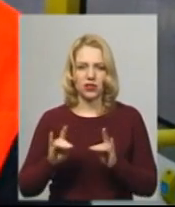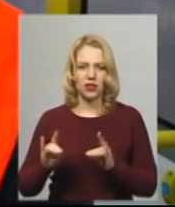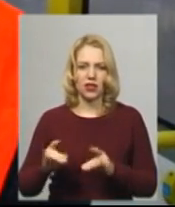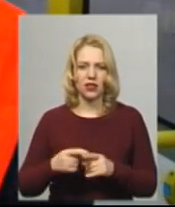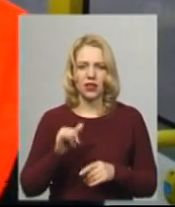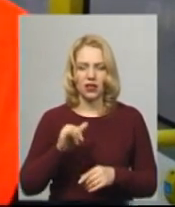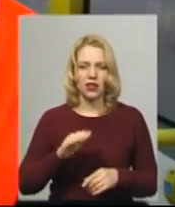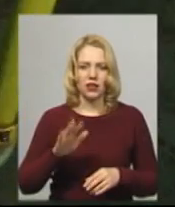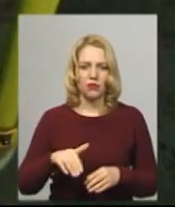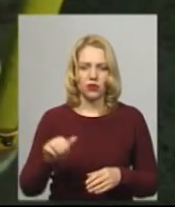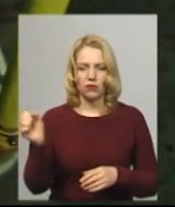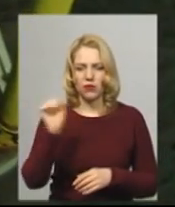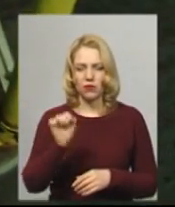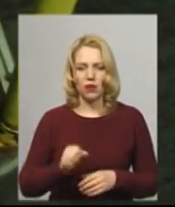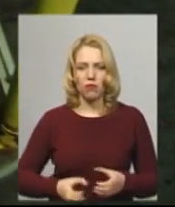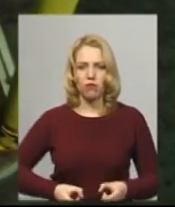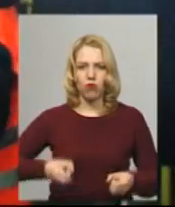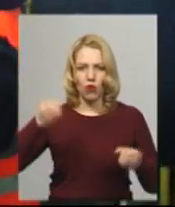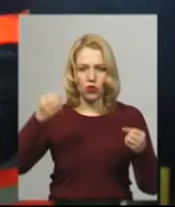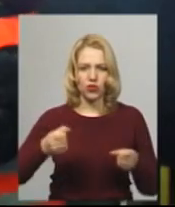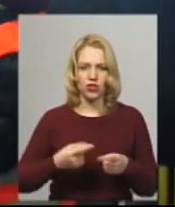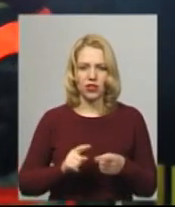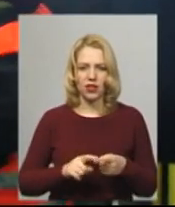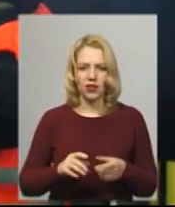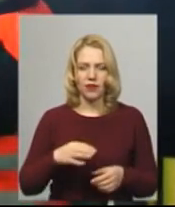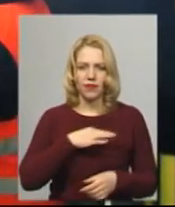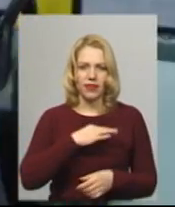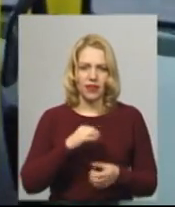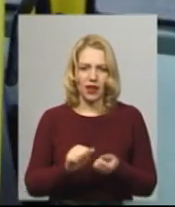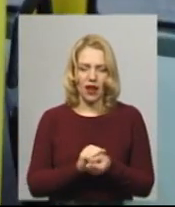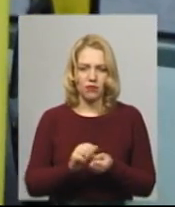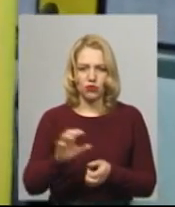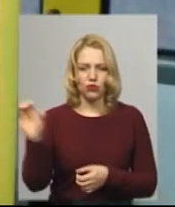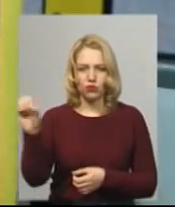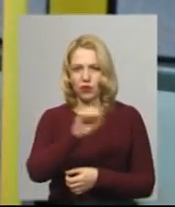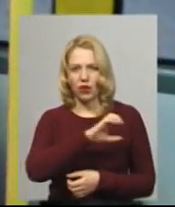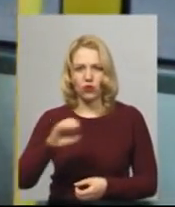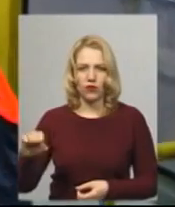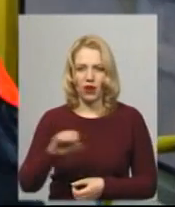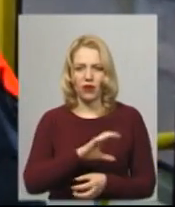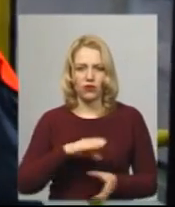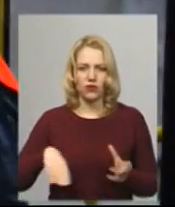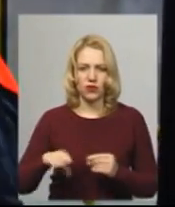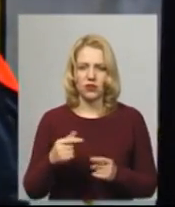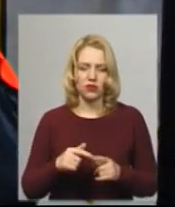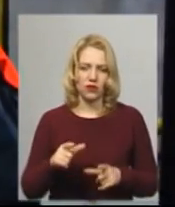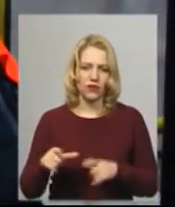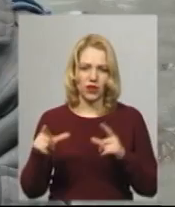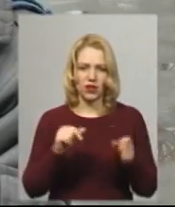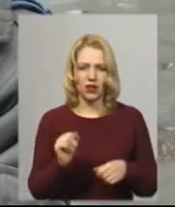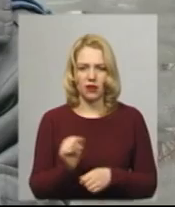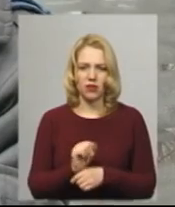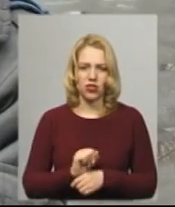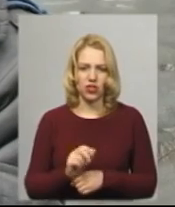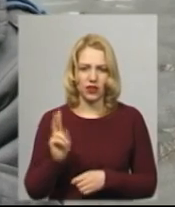поручні протірки. Наляли на трапочку і протірли поручні, коли і вийхала машина.